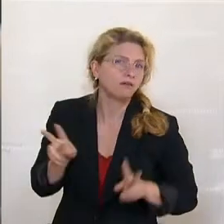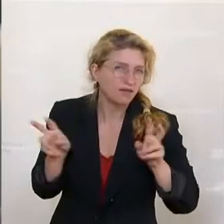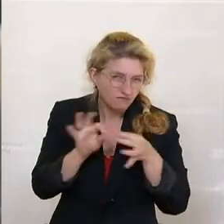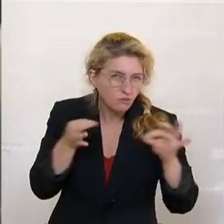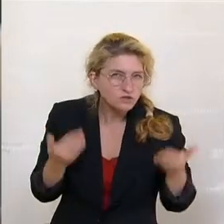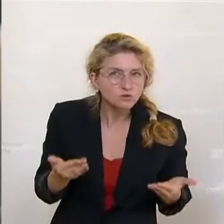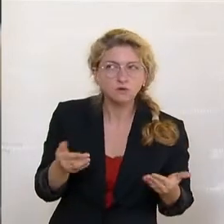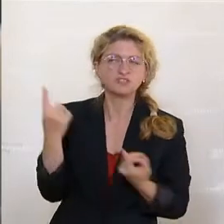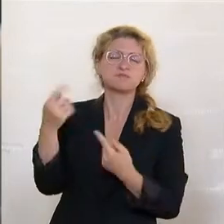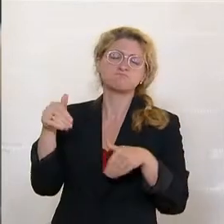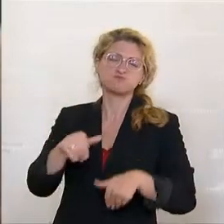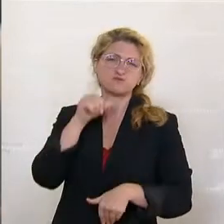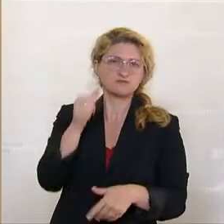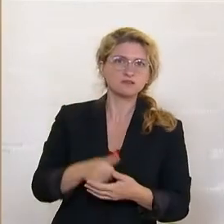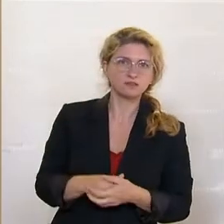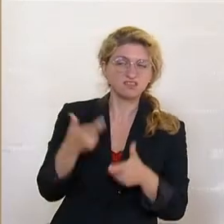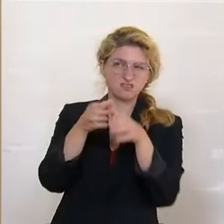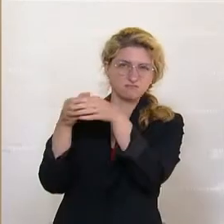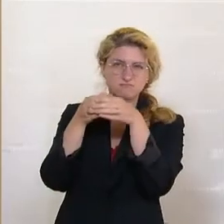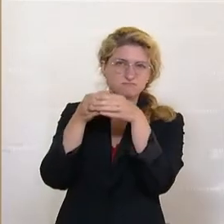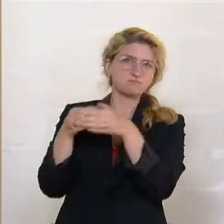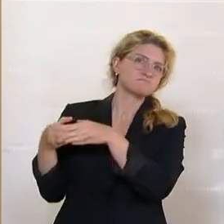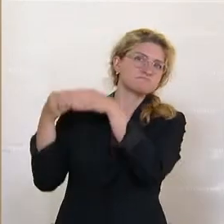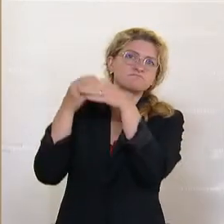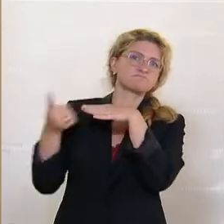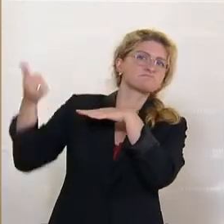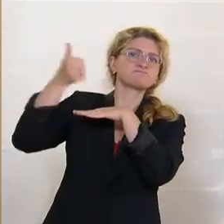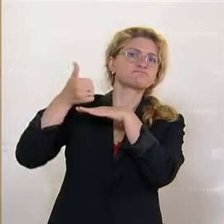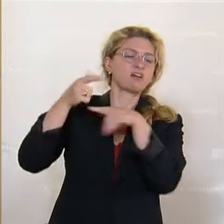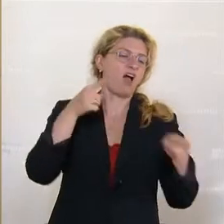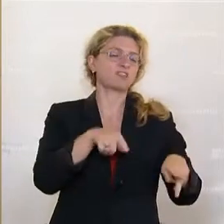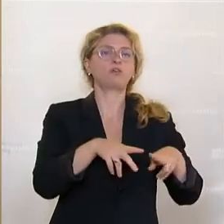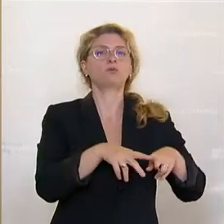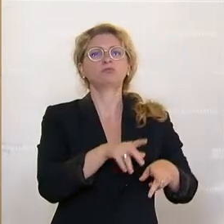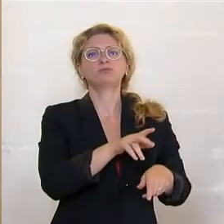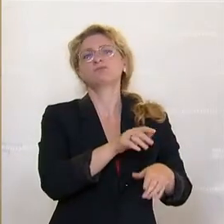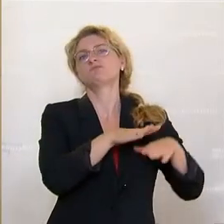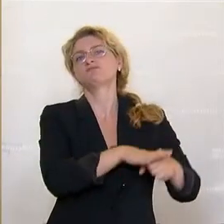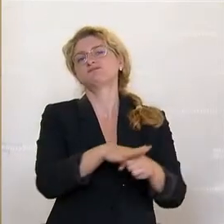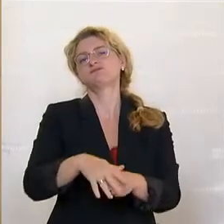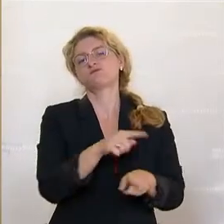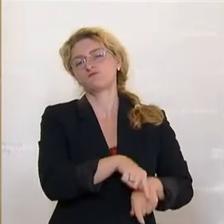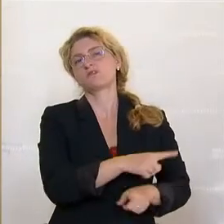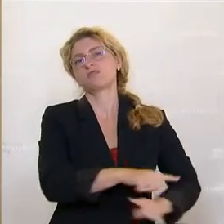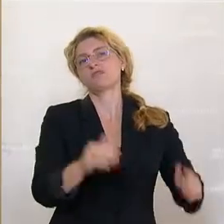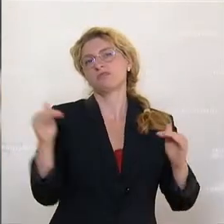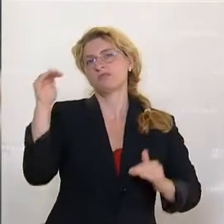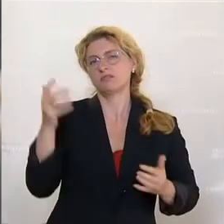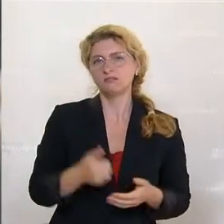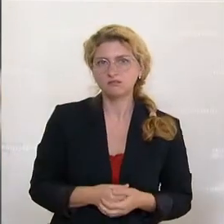Menschen, alle anderen stehen darunter. Diese Abgehobenheit sehen wir und selbst wenn,